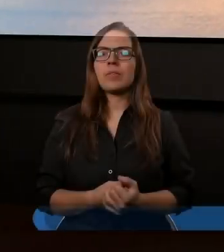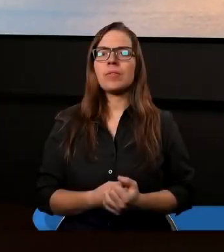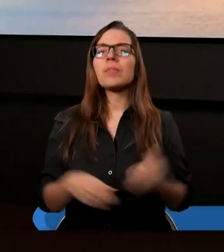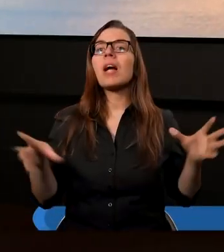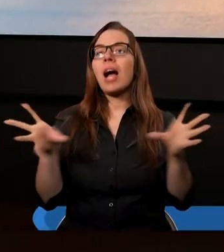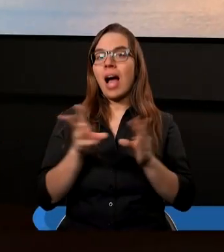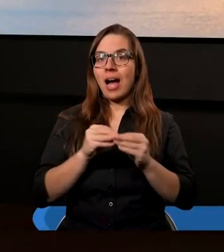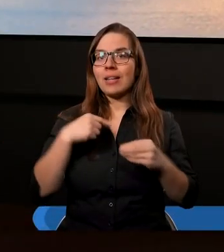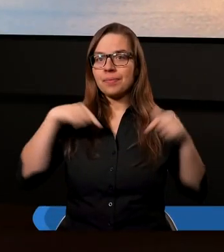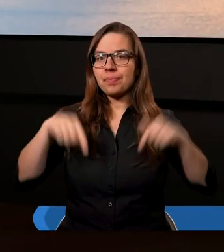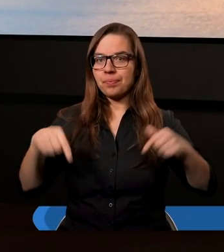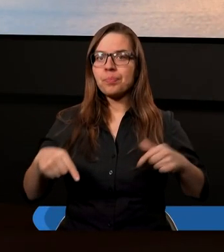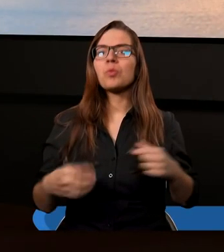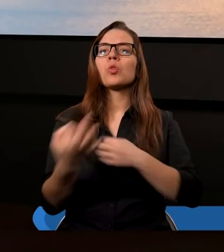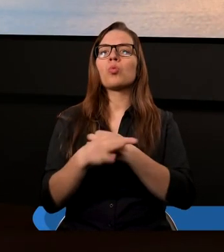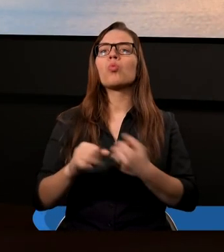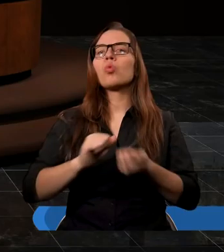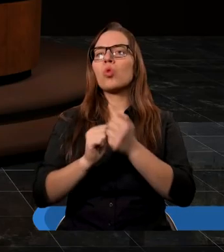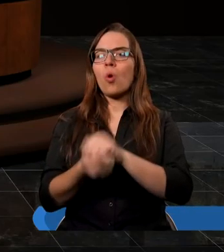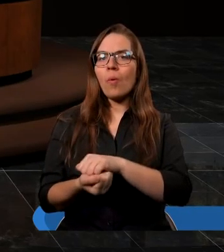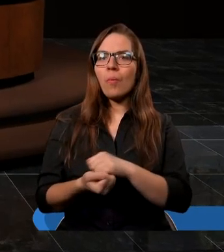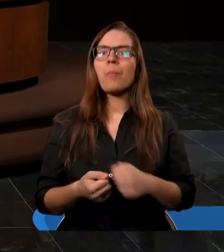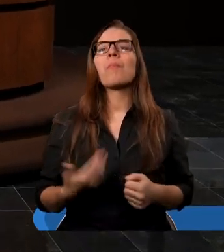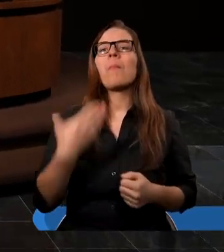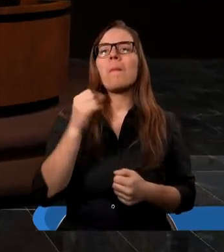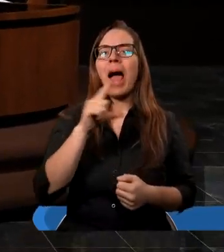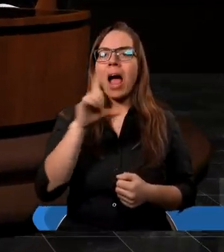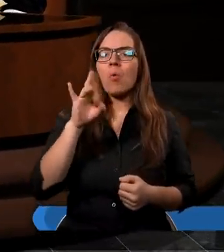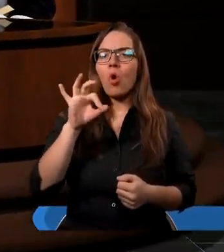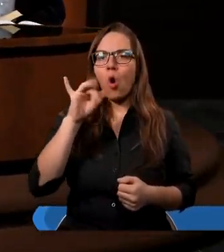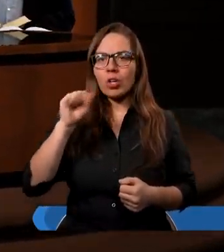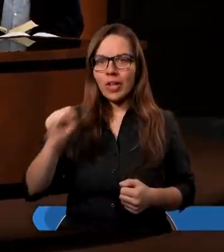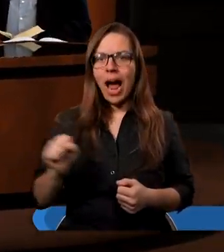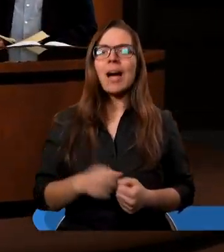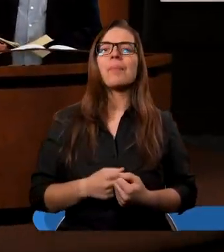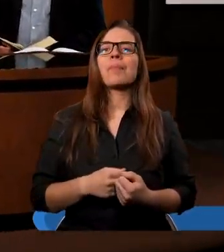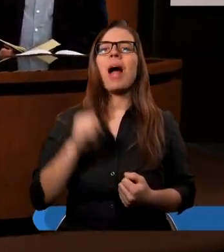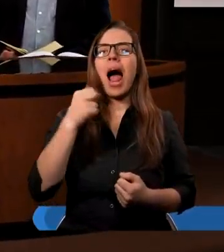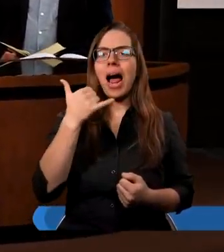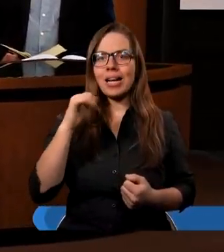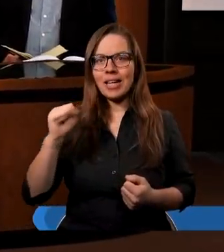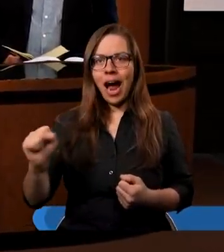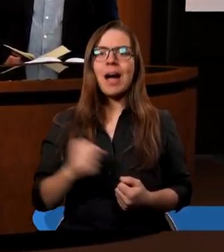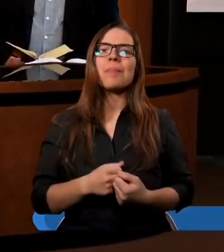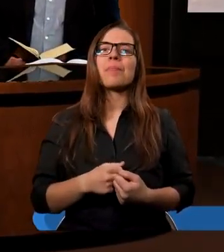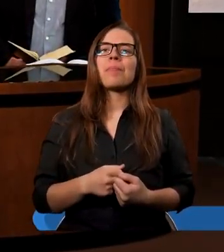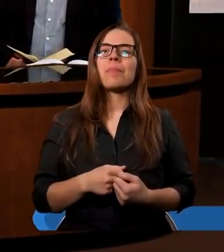Razem ze mną dzisiaj w studiu są Małgosia, Ania,